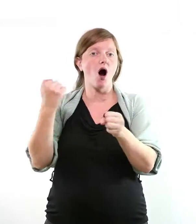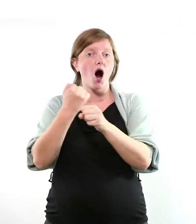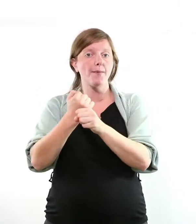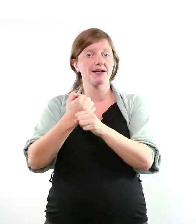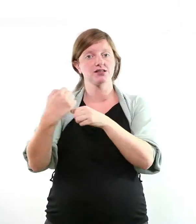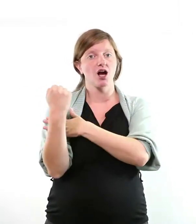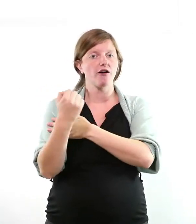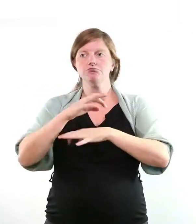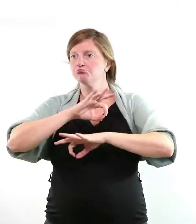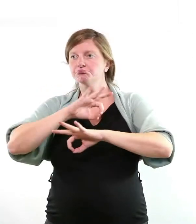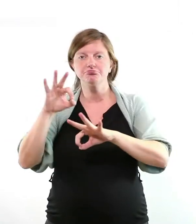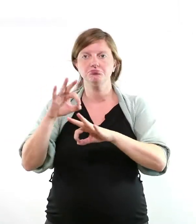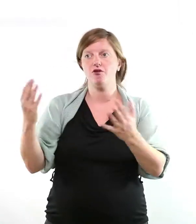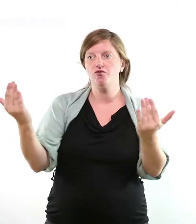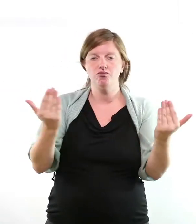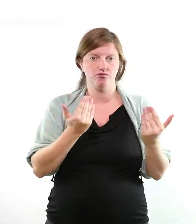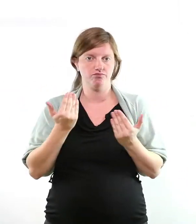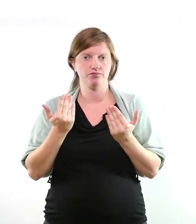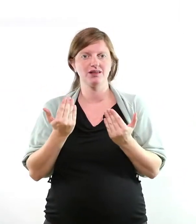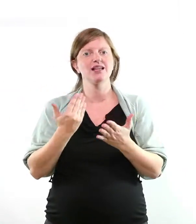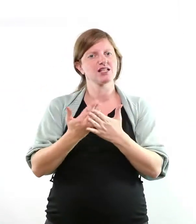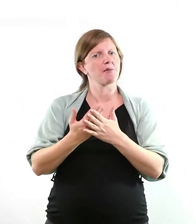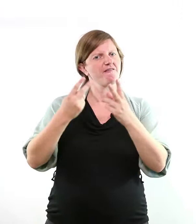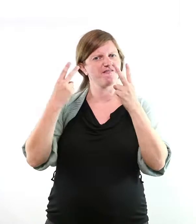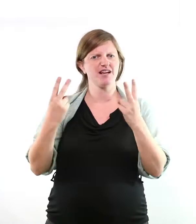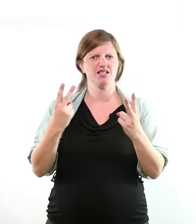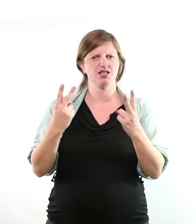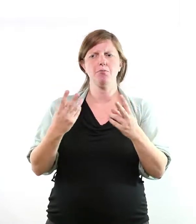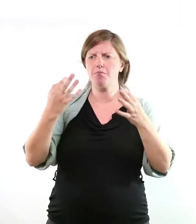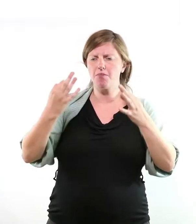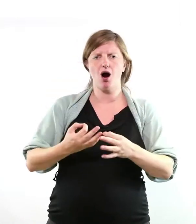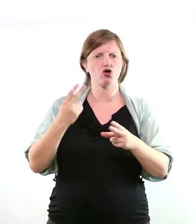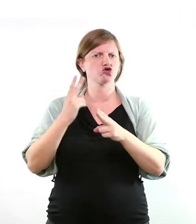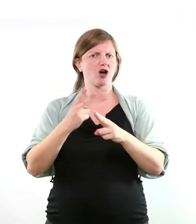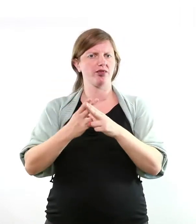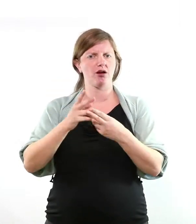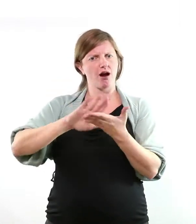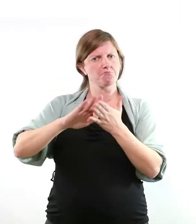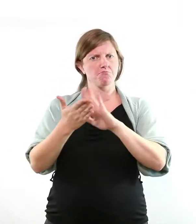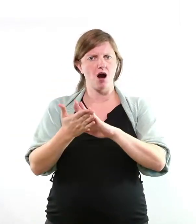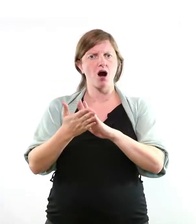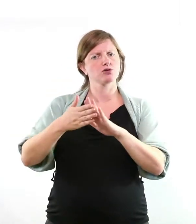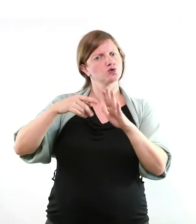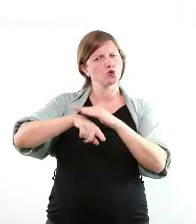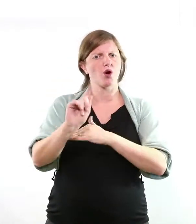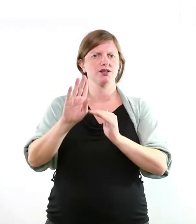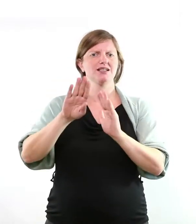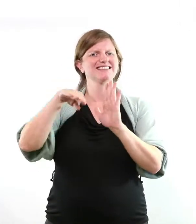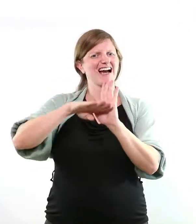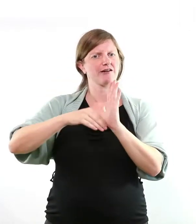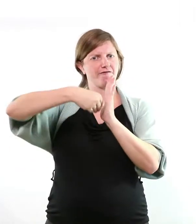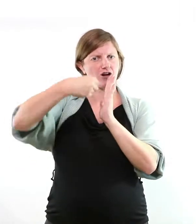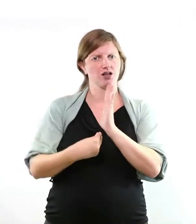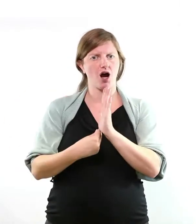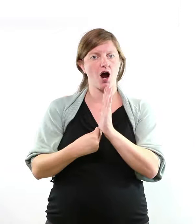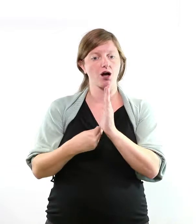sind. Davon hängt die Wettbewerbsfähigkeit ab. Und deswegen ist es so wichtig, mit klaren Standards über einen Tarifvertrag dafür zu sorgen, dass